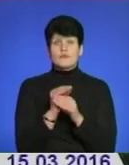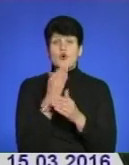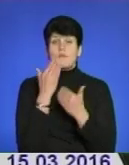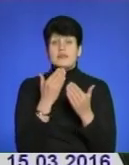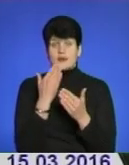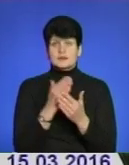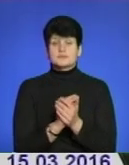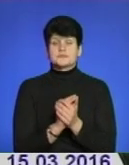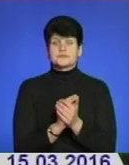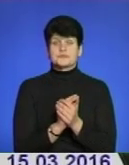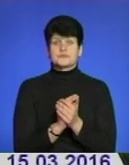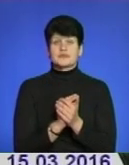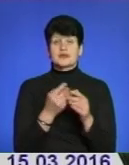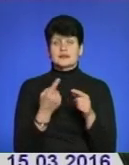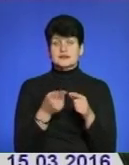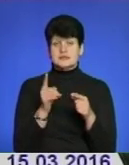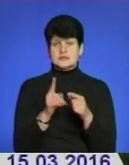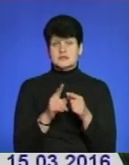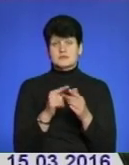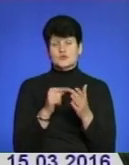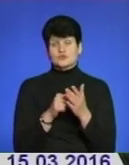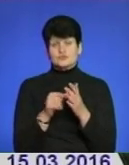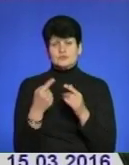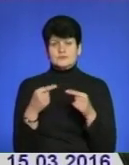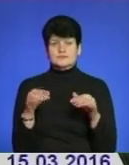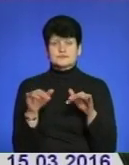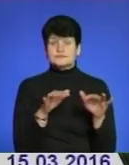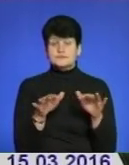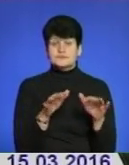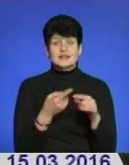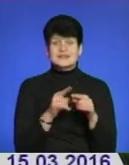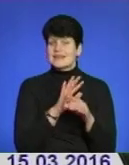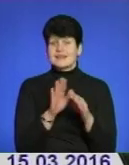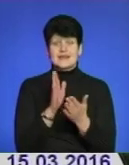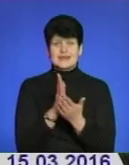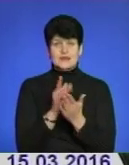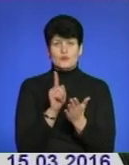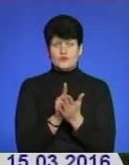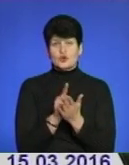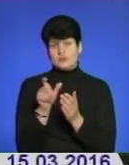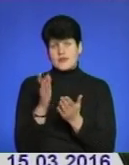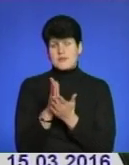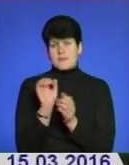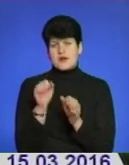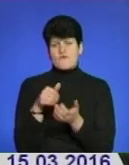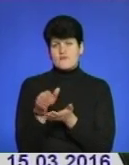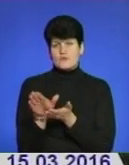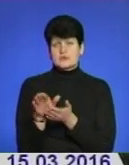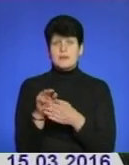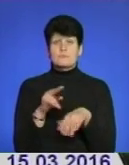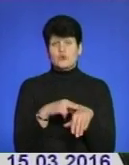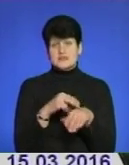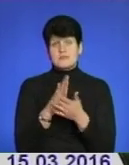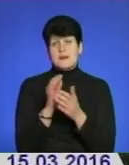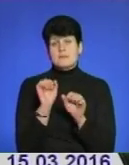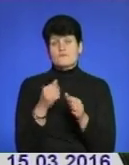з метою превентивних якихось заходів. Це, звичайно, не є обов'язковим, людина має право відмовитись, але поліція має право